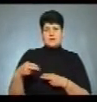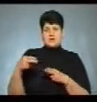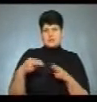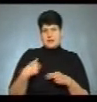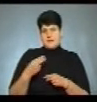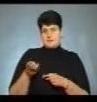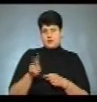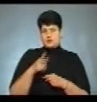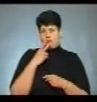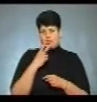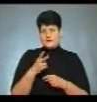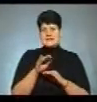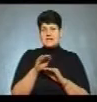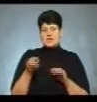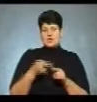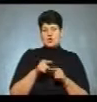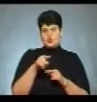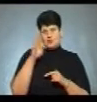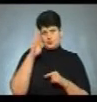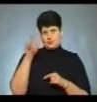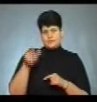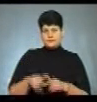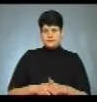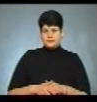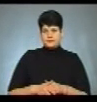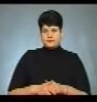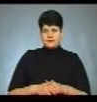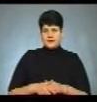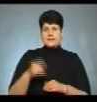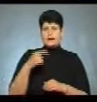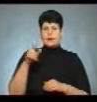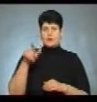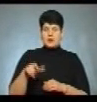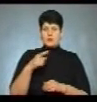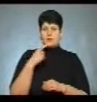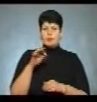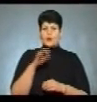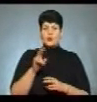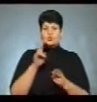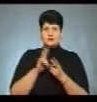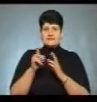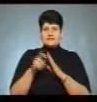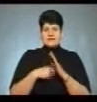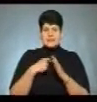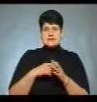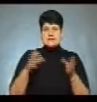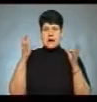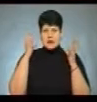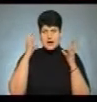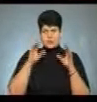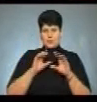Я прийшов подивитися, який рівень цього чоловіка. Тернополянка Омеляна Парило каже, про зустріч дізналася з радіооголошення.